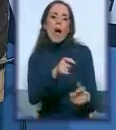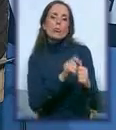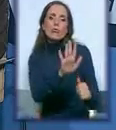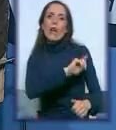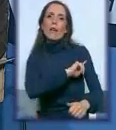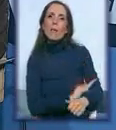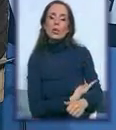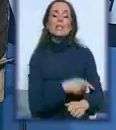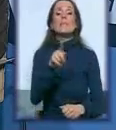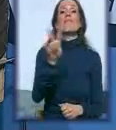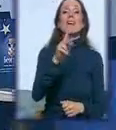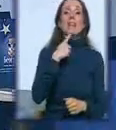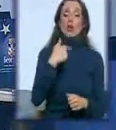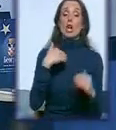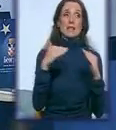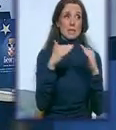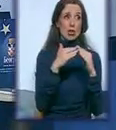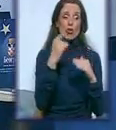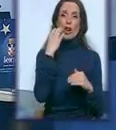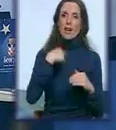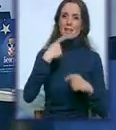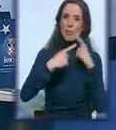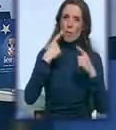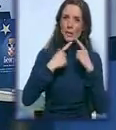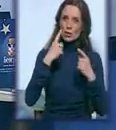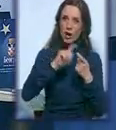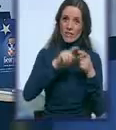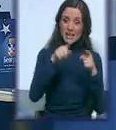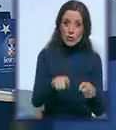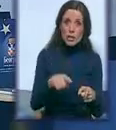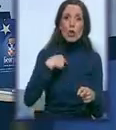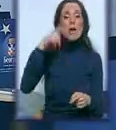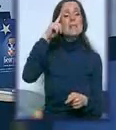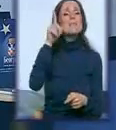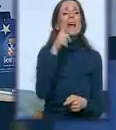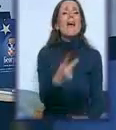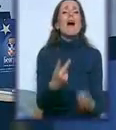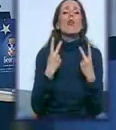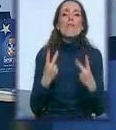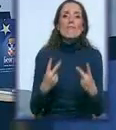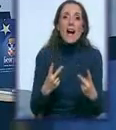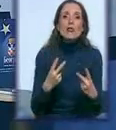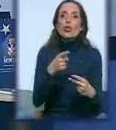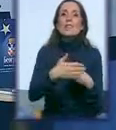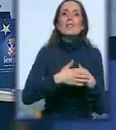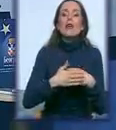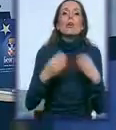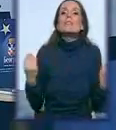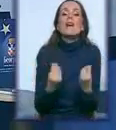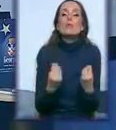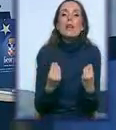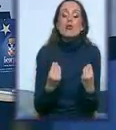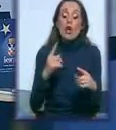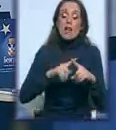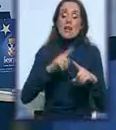se složila sa tim i negdje kada smo razgovarali na tu temu mislim da je jako bitno da se tako sarađuju. Iz kog razloga? Iz razloga,